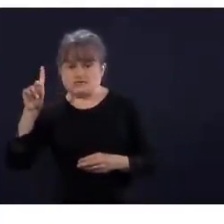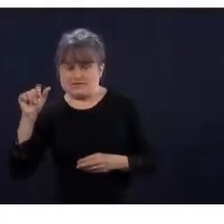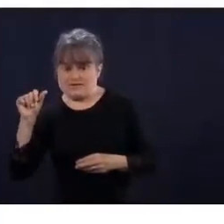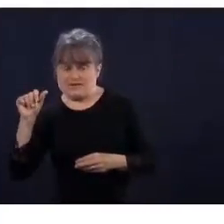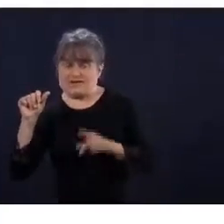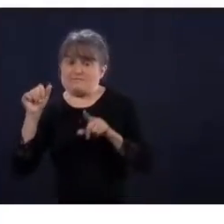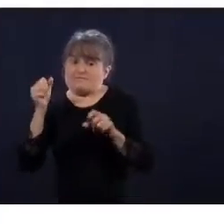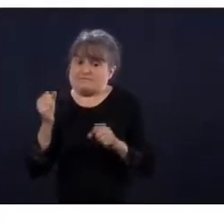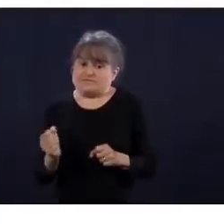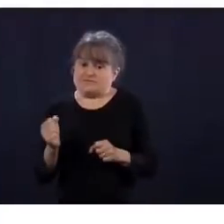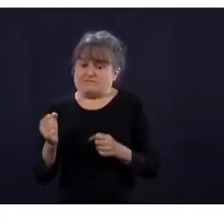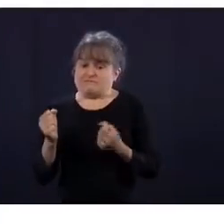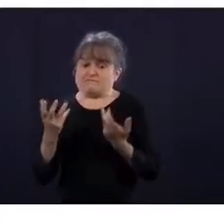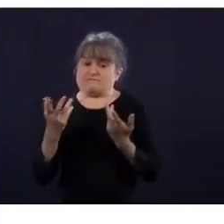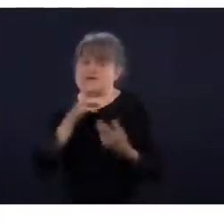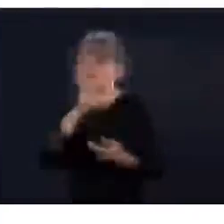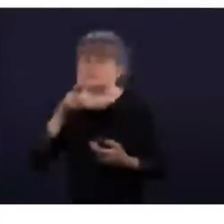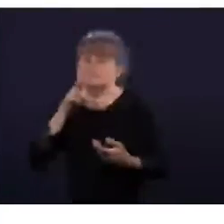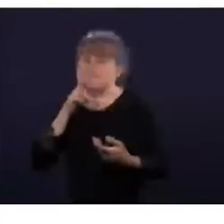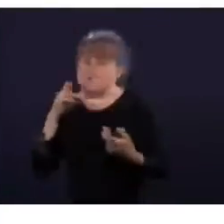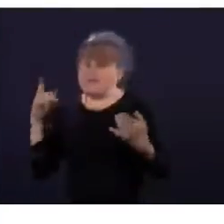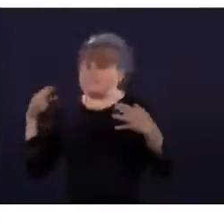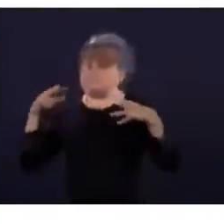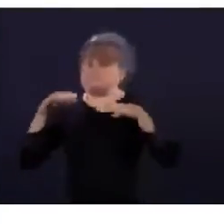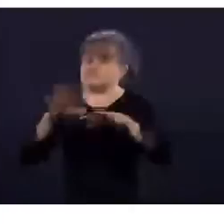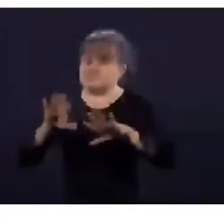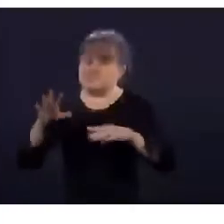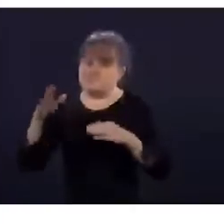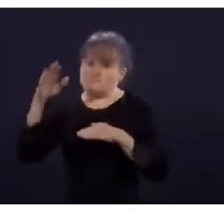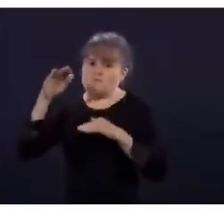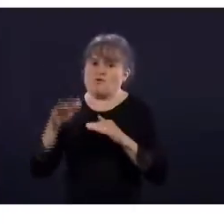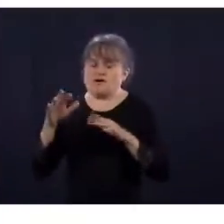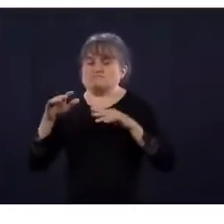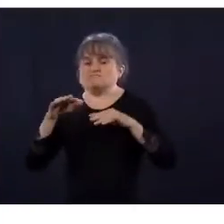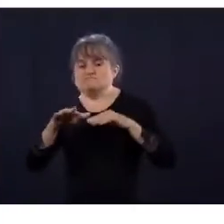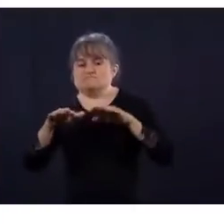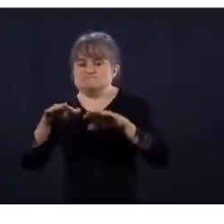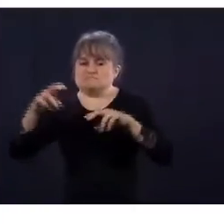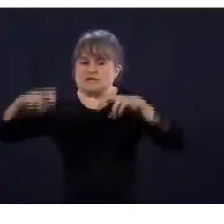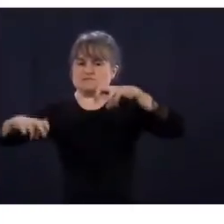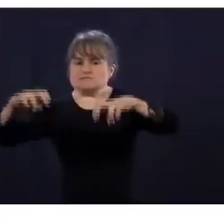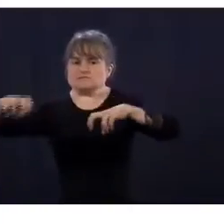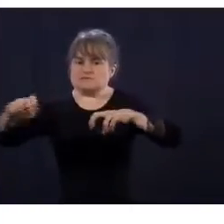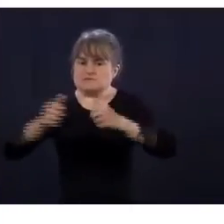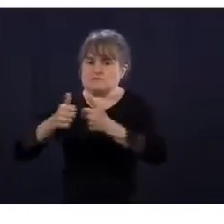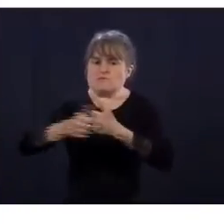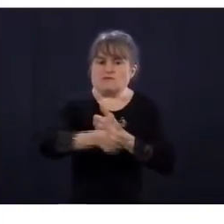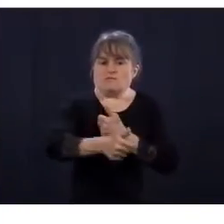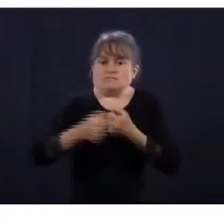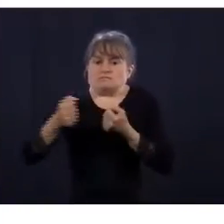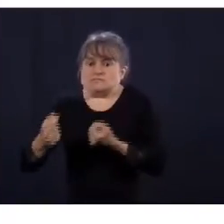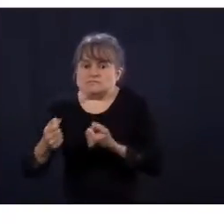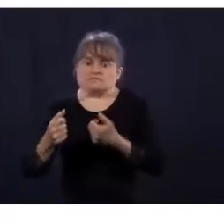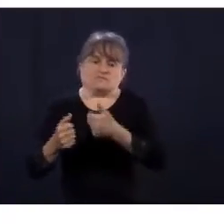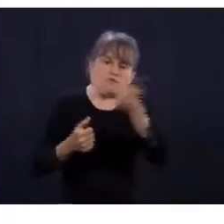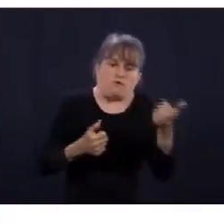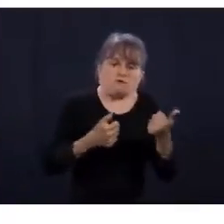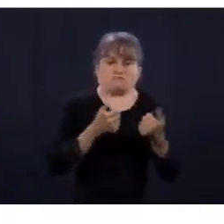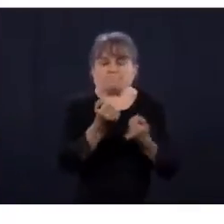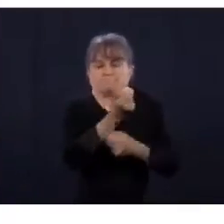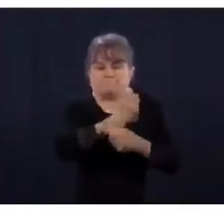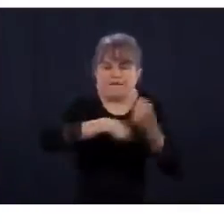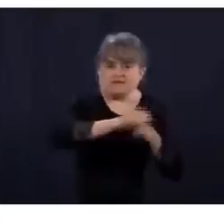mètres les uns des autres, mais il va falloir utiliser ce genre d'éléments-là. Peut-être des paravents aussi qui pourraient être placés entre certaines tables